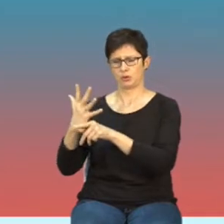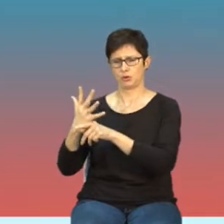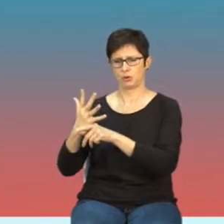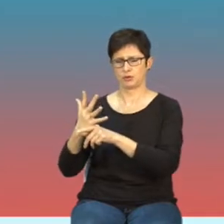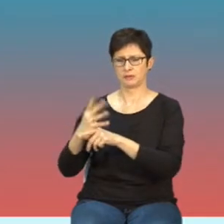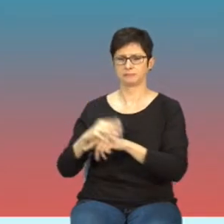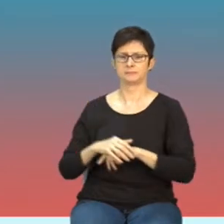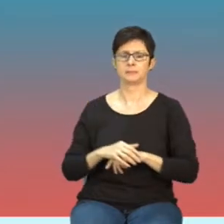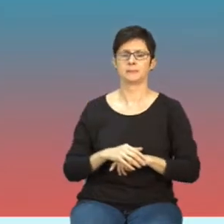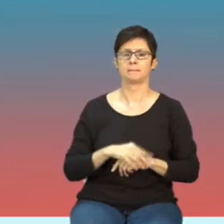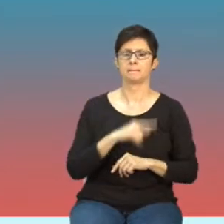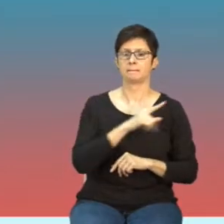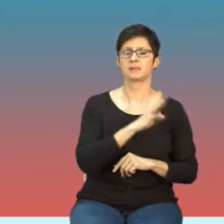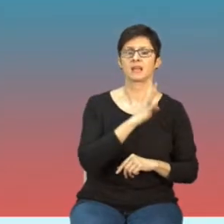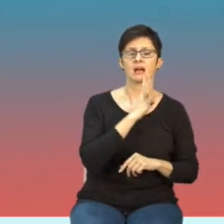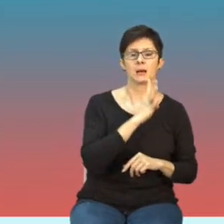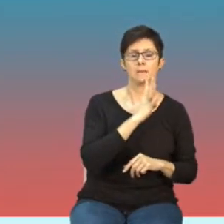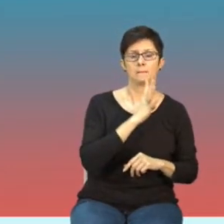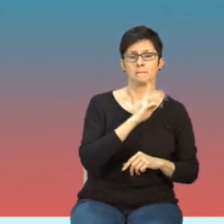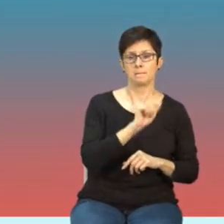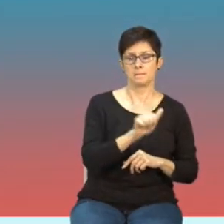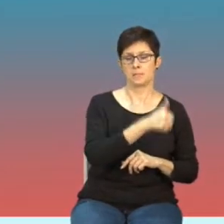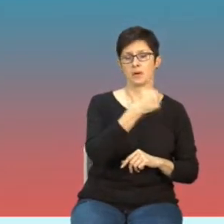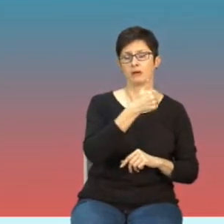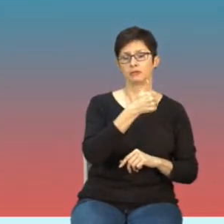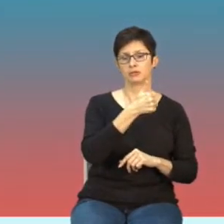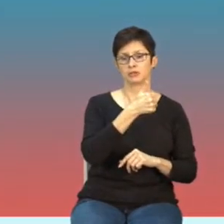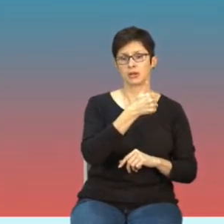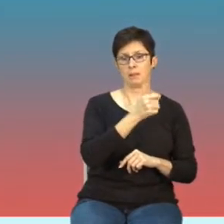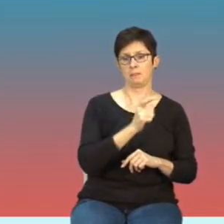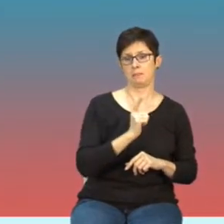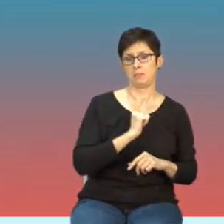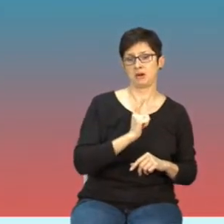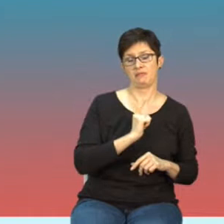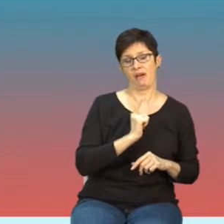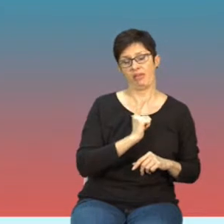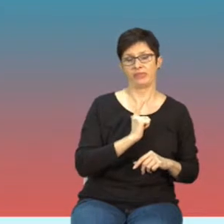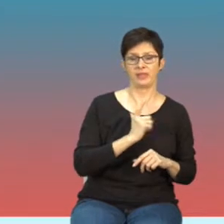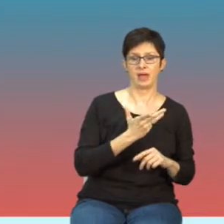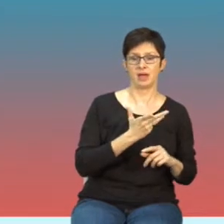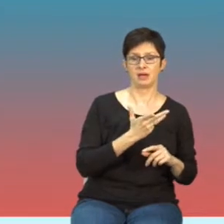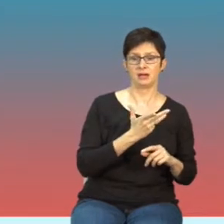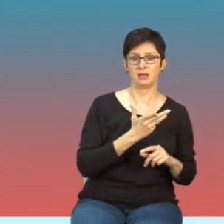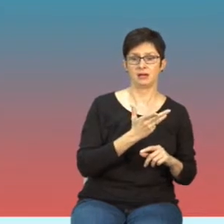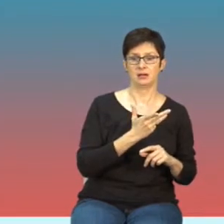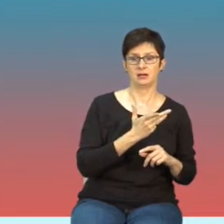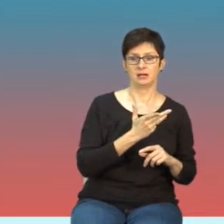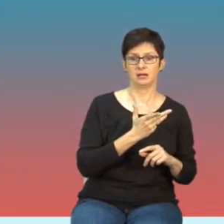W Stanach pierwsze takie prywatne, można powiedzieć, czy